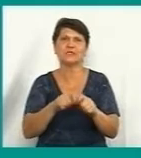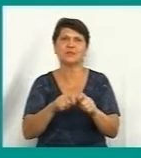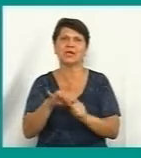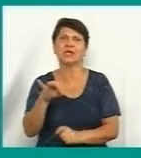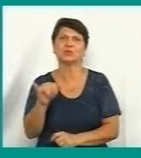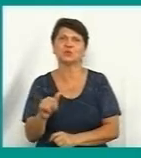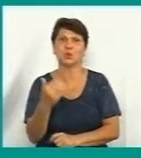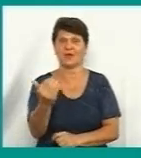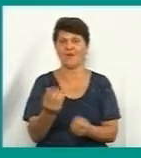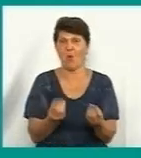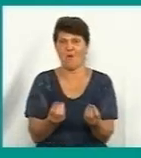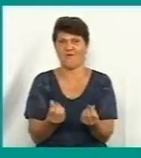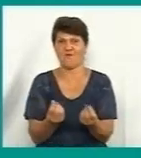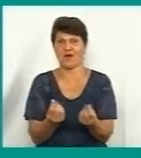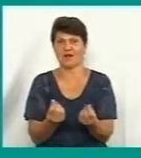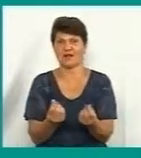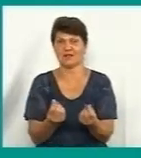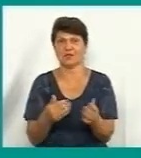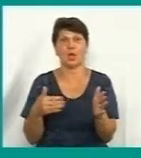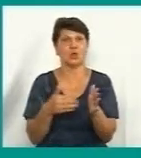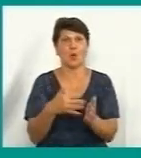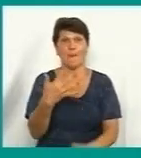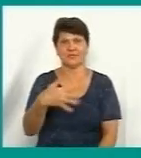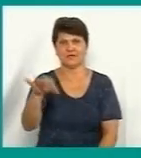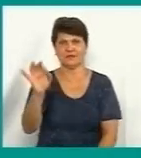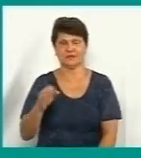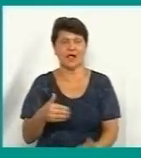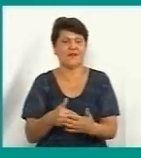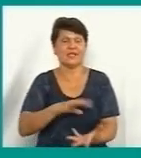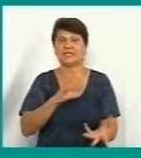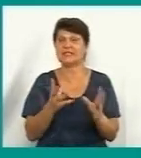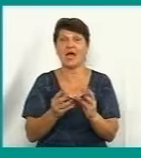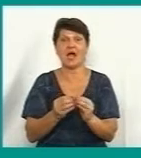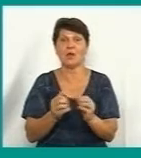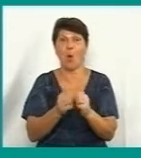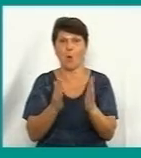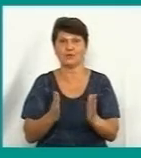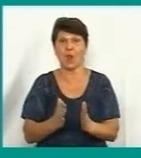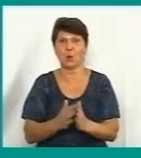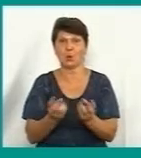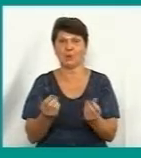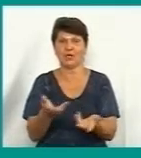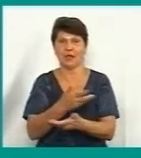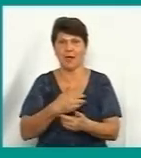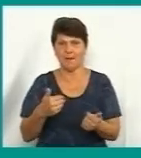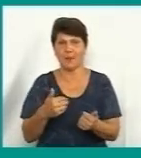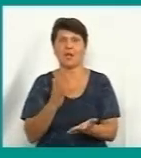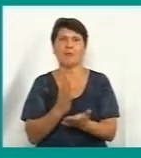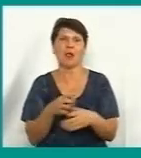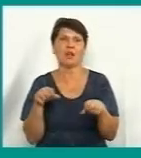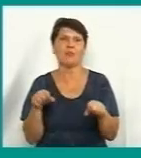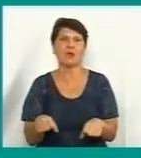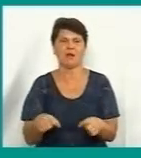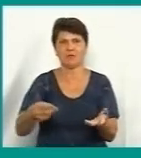І його вартість сягала до 50% від загального обсягу робіт. Ми, в принципі, мали право